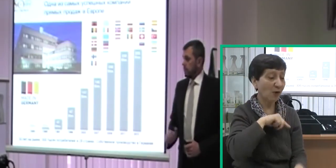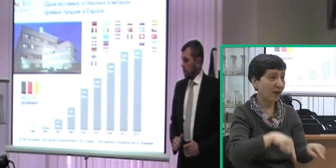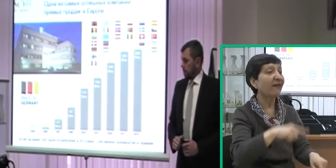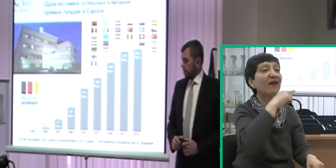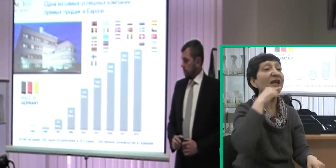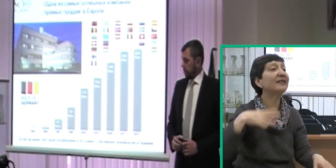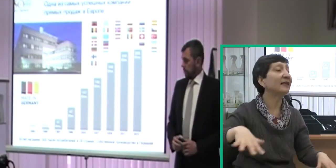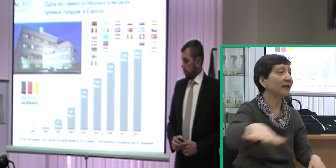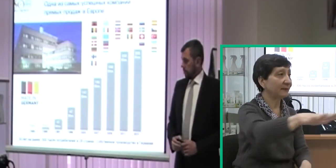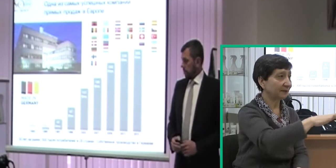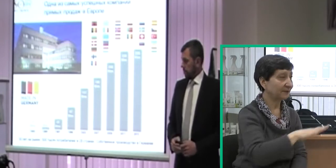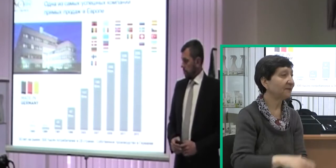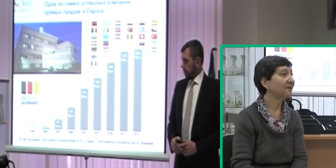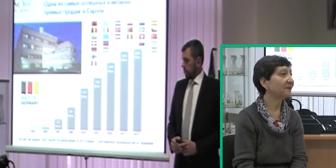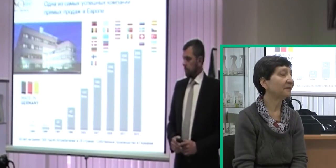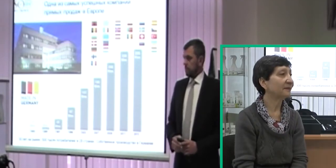работает в России.